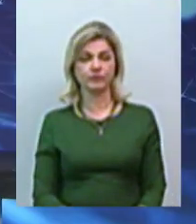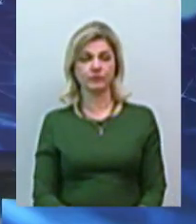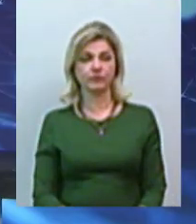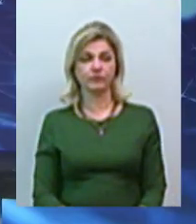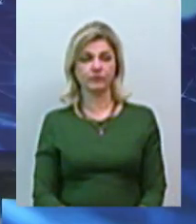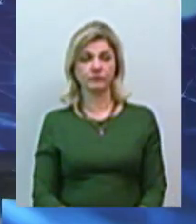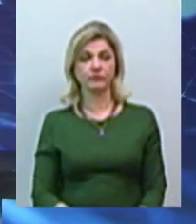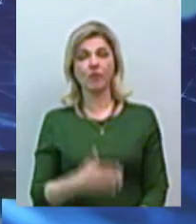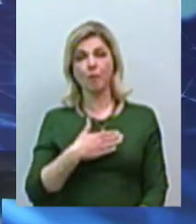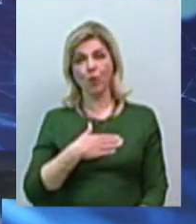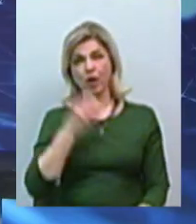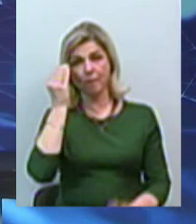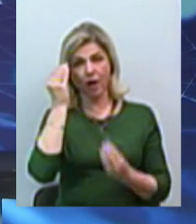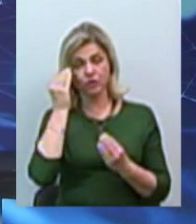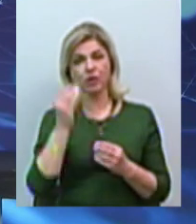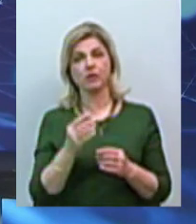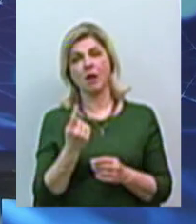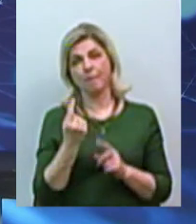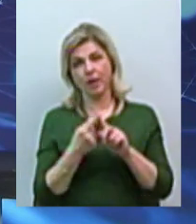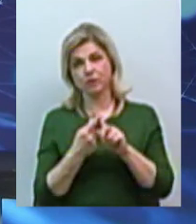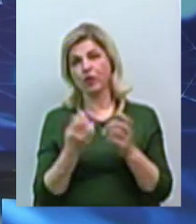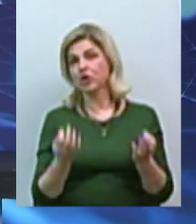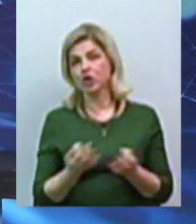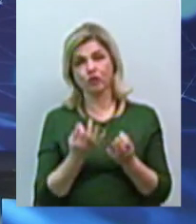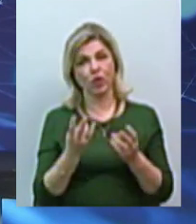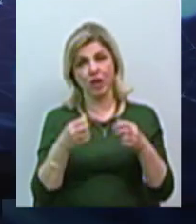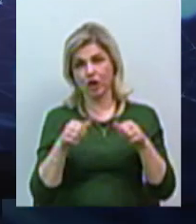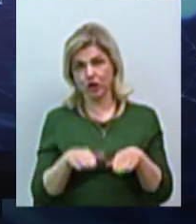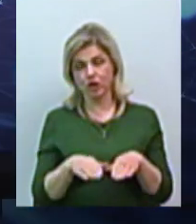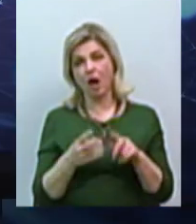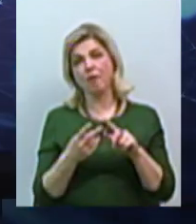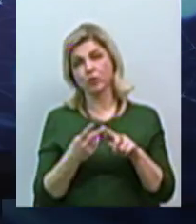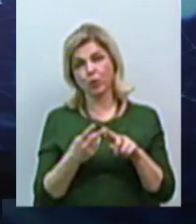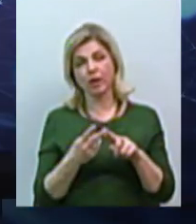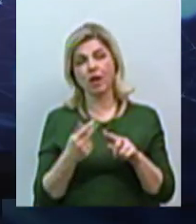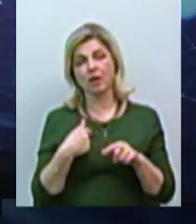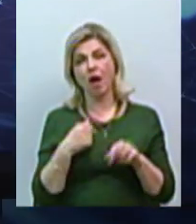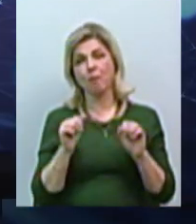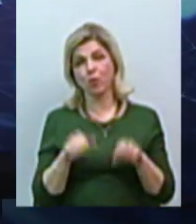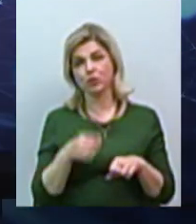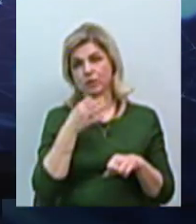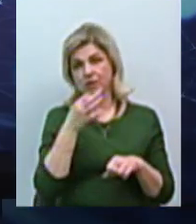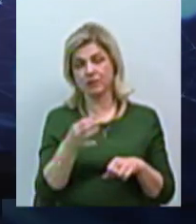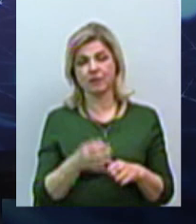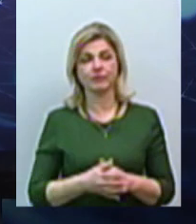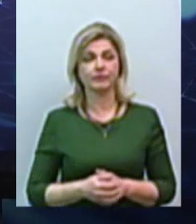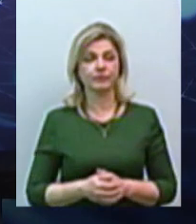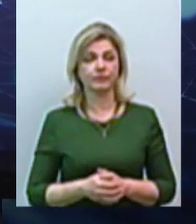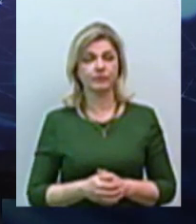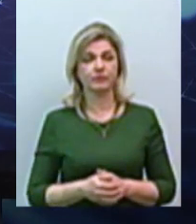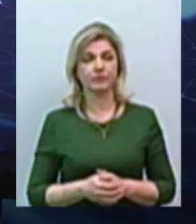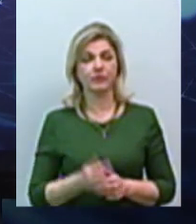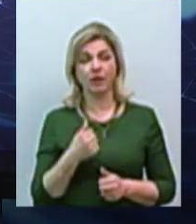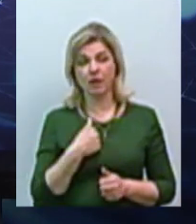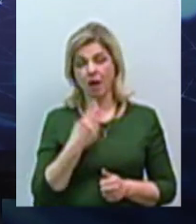Моє бачення, воно, по-перше, нічого не вирішить, так? А, по-друге, я можу сказати слідуючи. Я